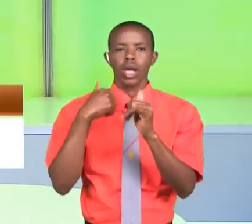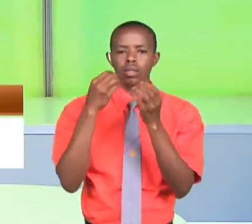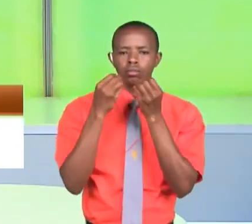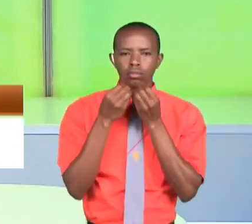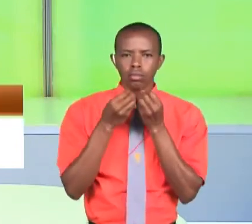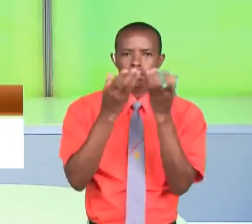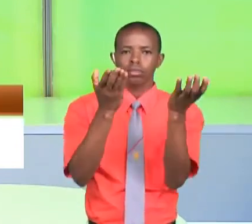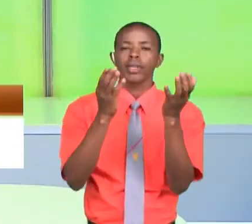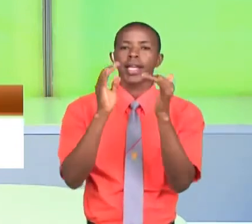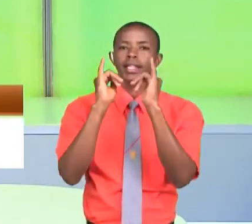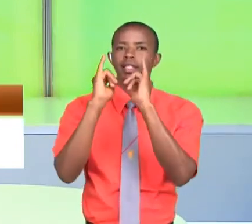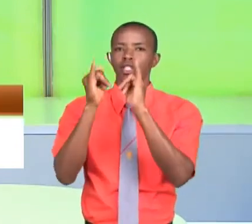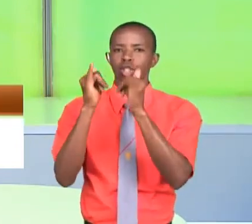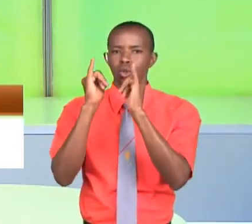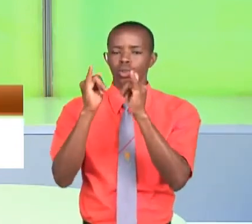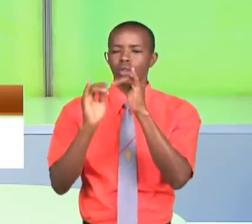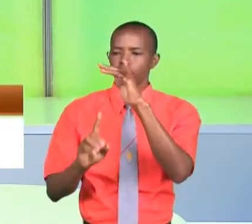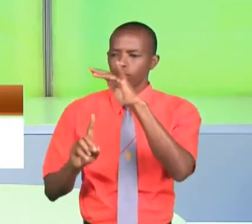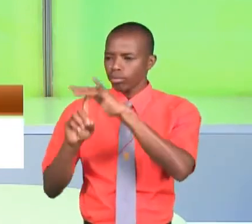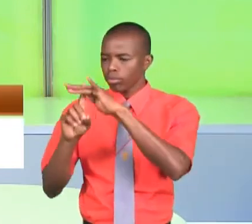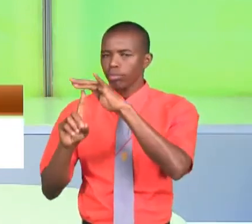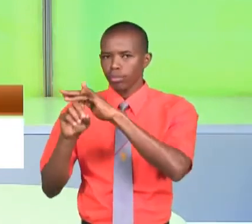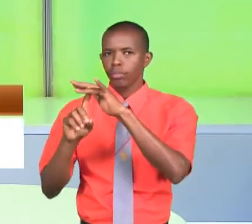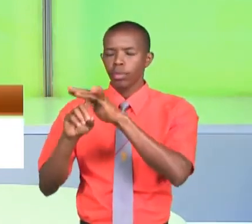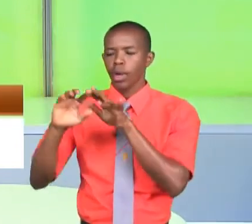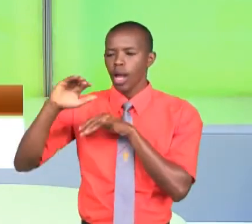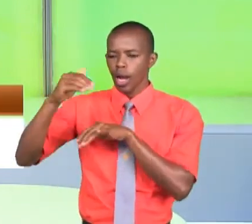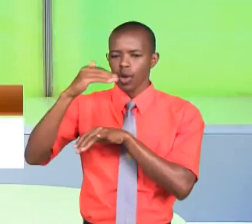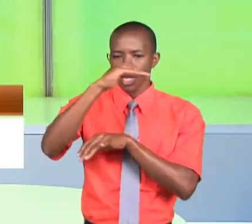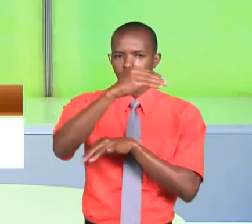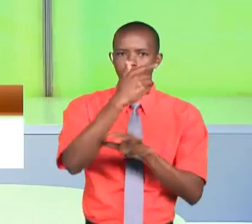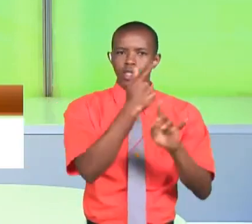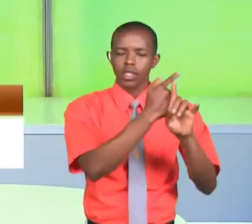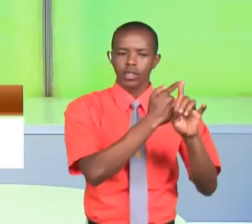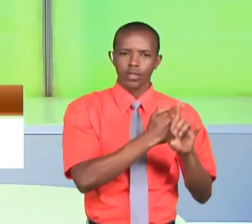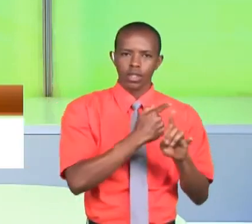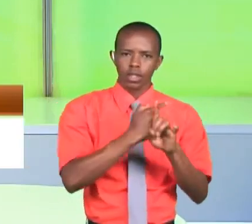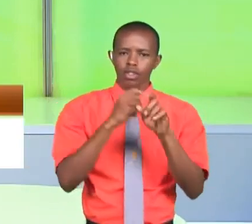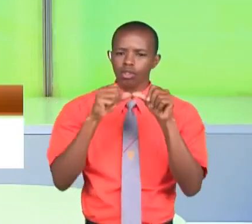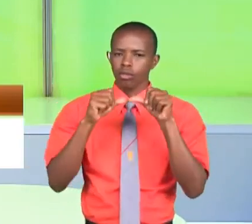tarifa tendeti Zinazo chipuka kutoka county Mbali mbali zidi tukusema nami Kwenye